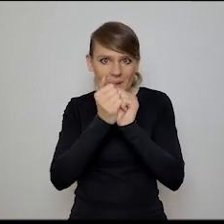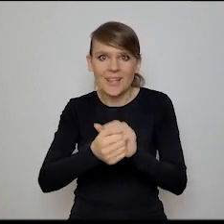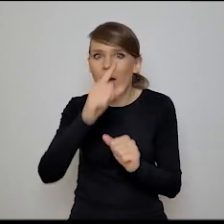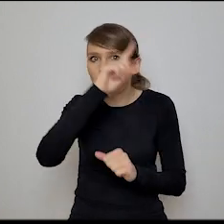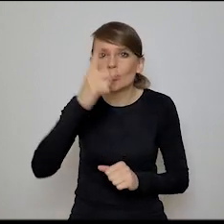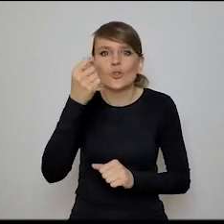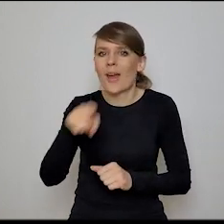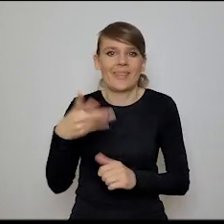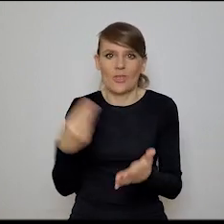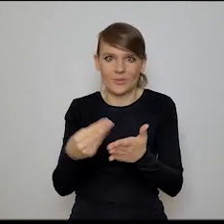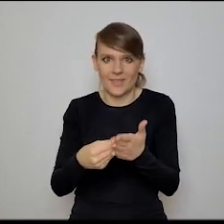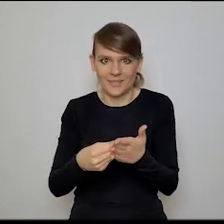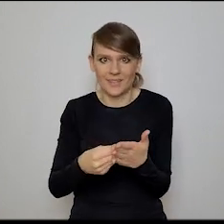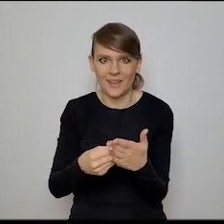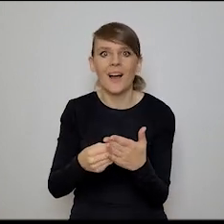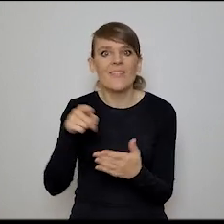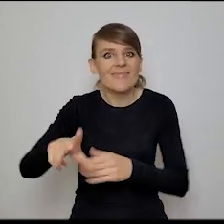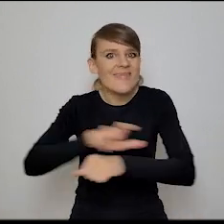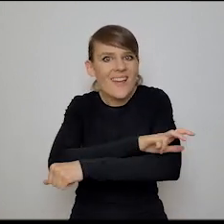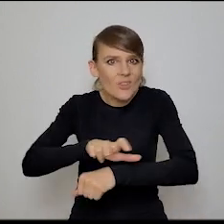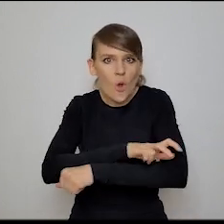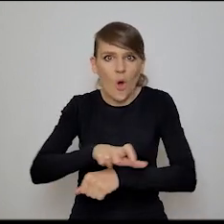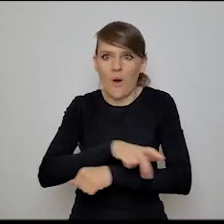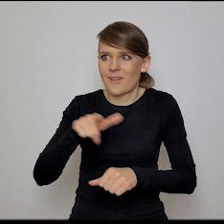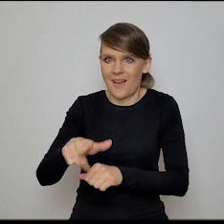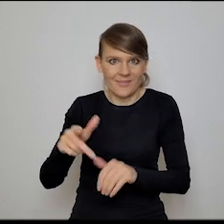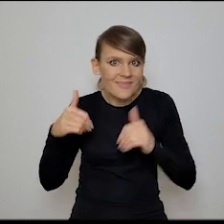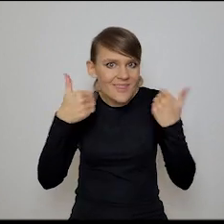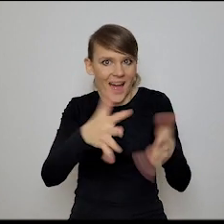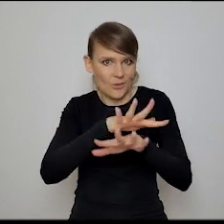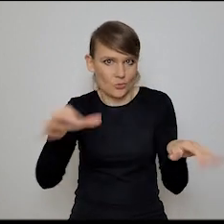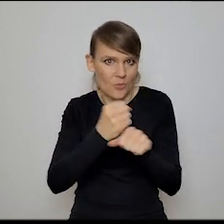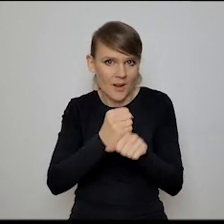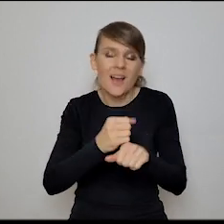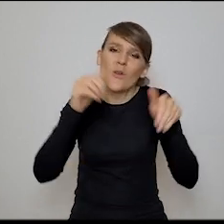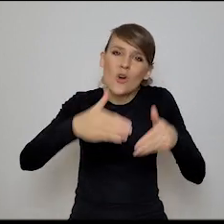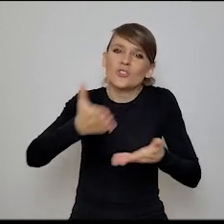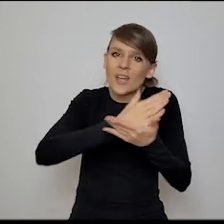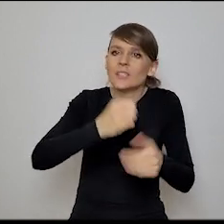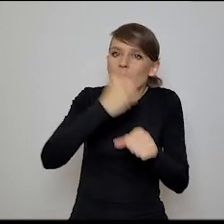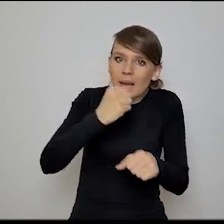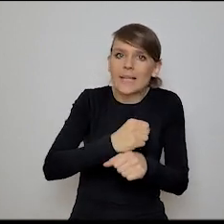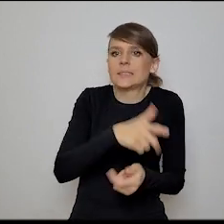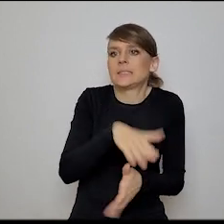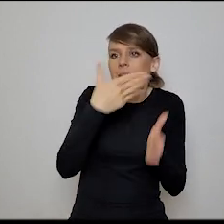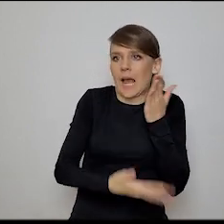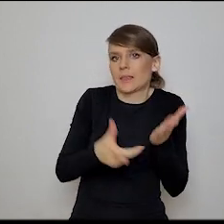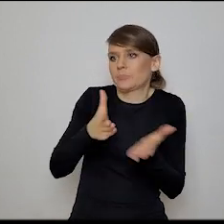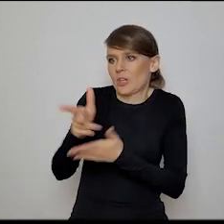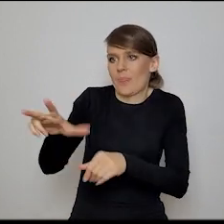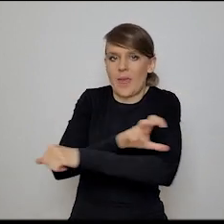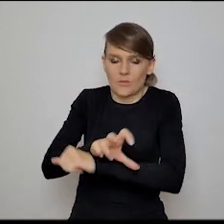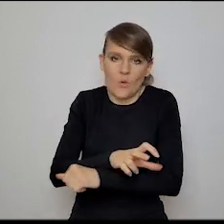trochę tego nie doceniają, ile ta generuje technologia pracy. Oczywiście jakąś zabiera. I to jest rzecz do dyskusji